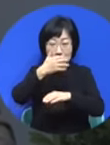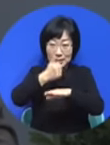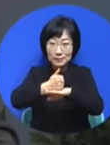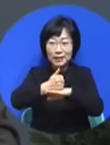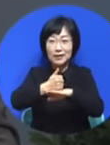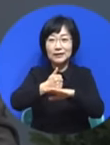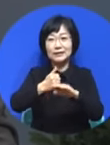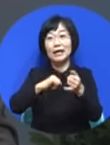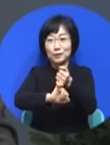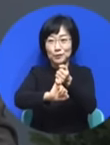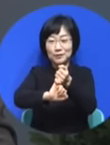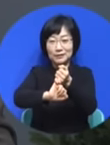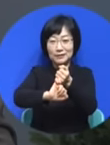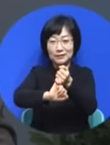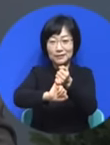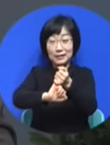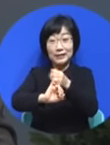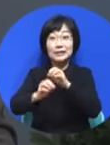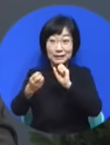똑같은 말씀입니다.